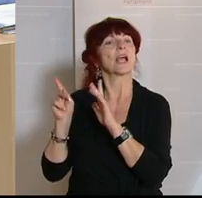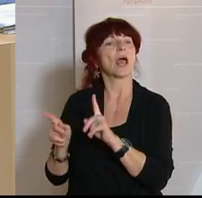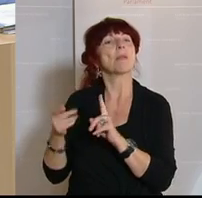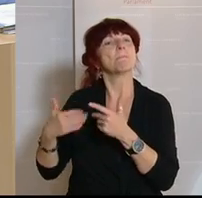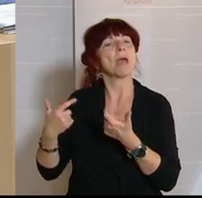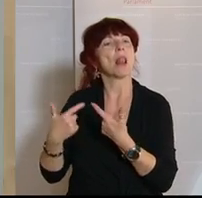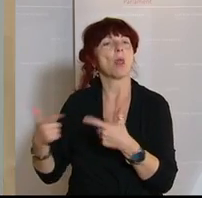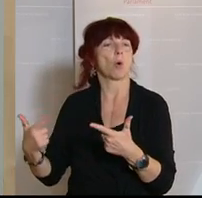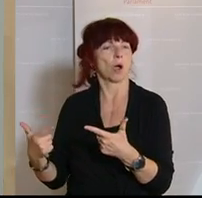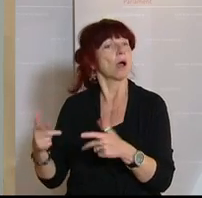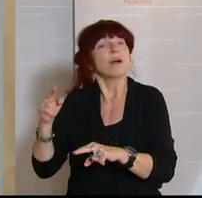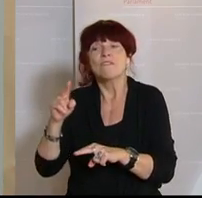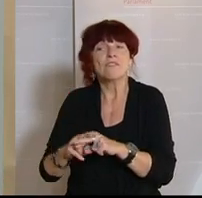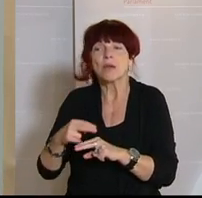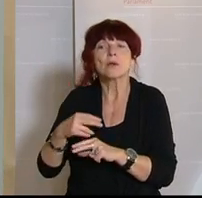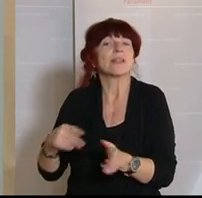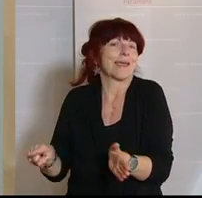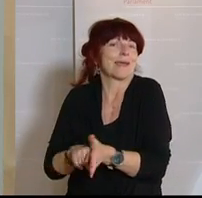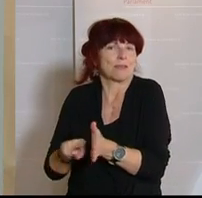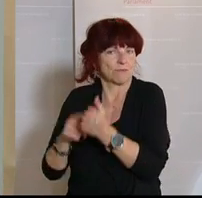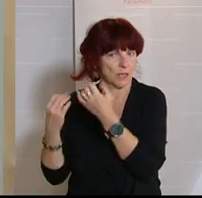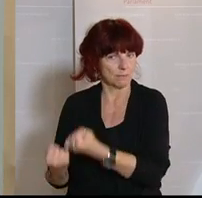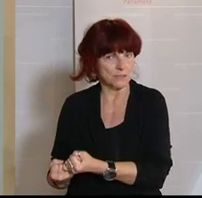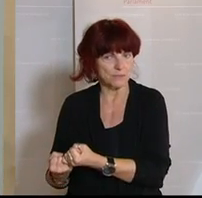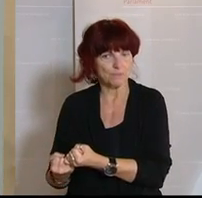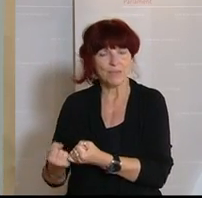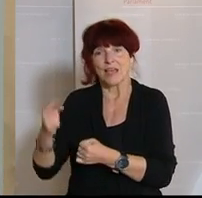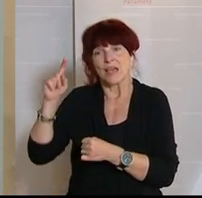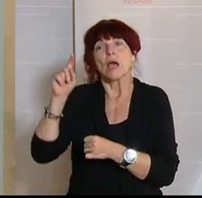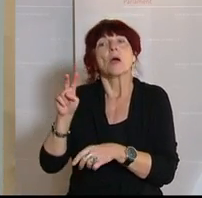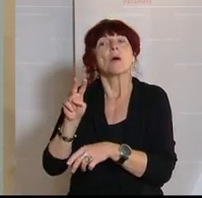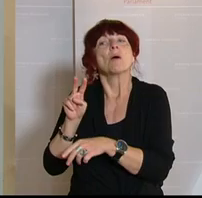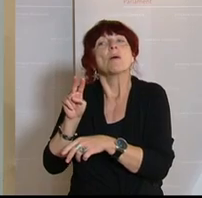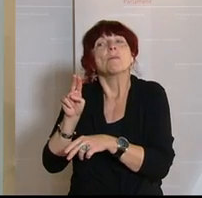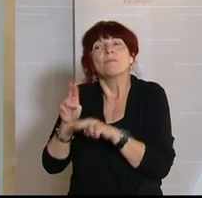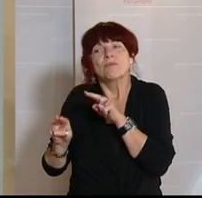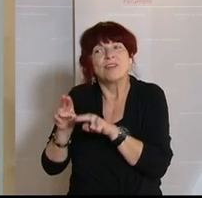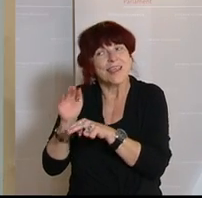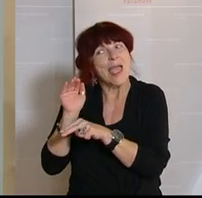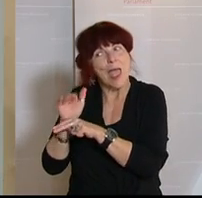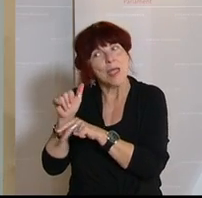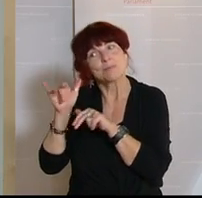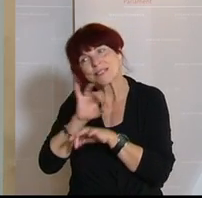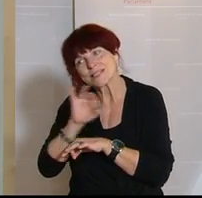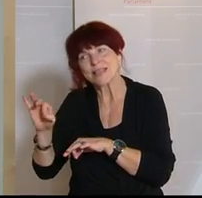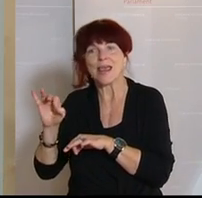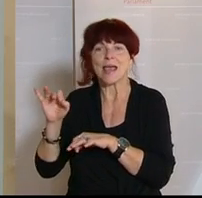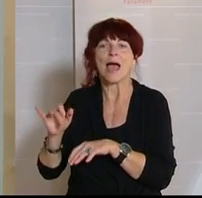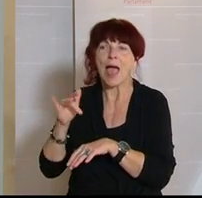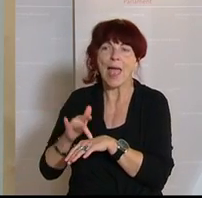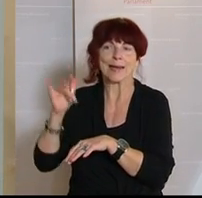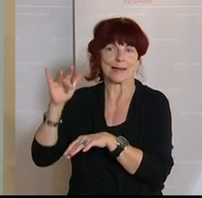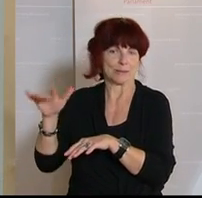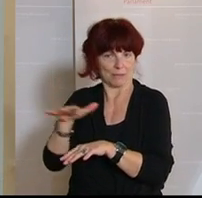Vorsichtsmaßnahmen, die es nur gibt, weil wir wissen, die Pflegeheime sind Hotspots, hier müssen wir sehr vorsichtig vorgehen.